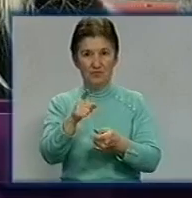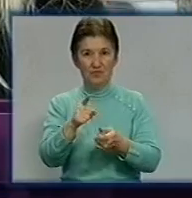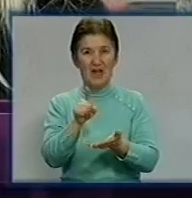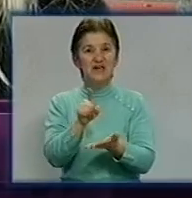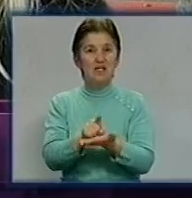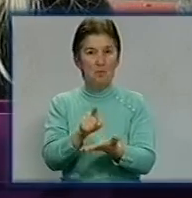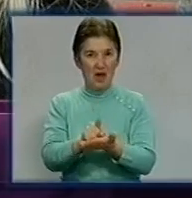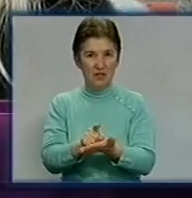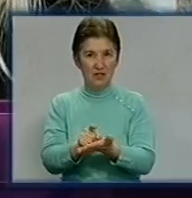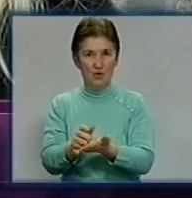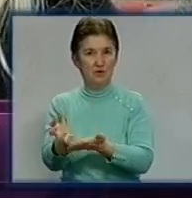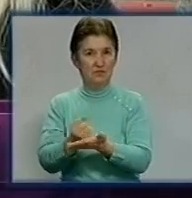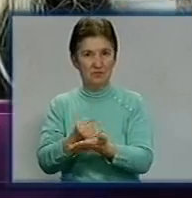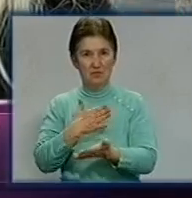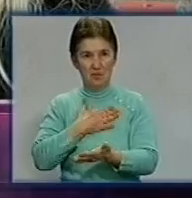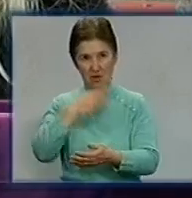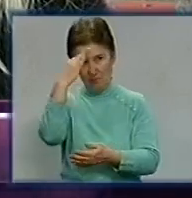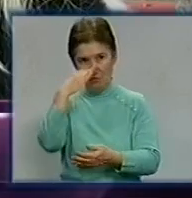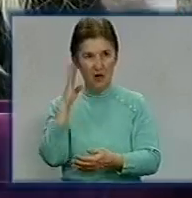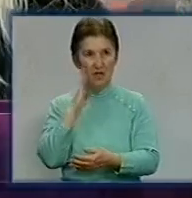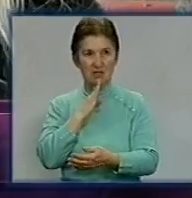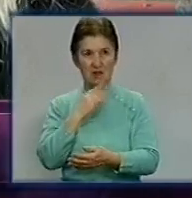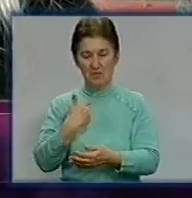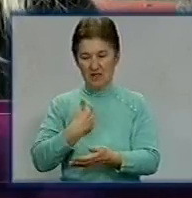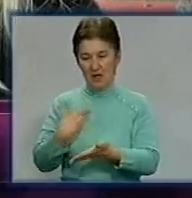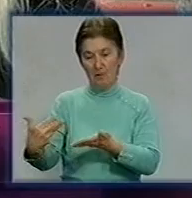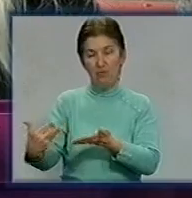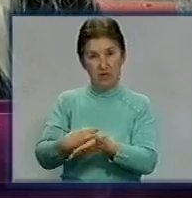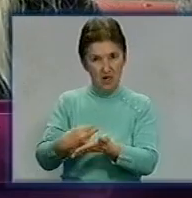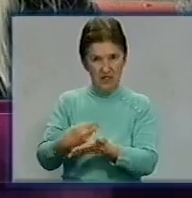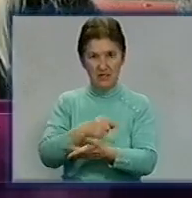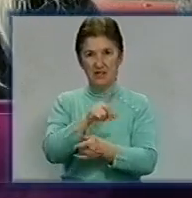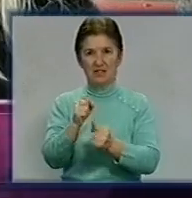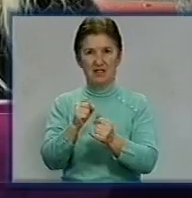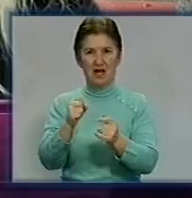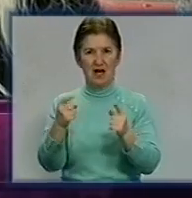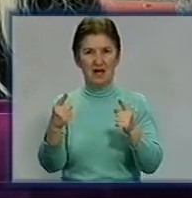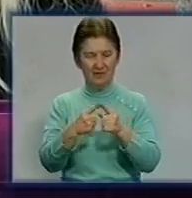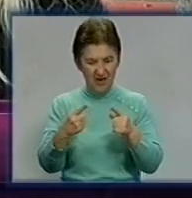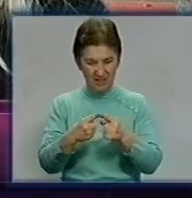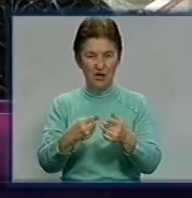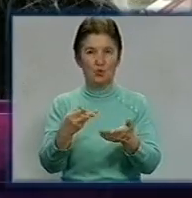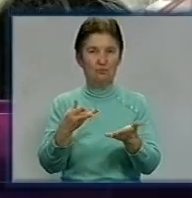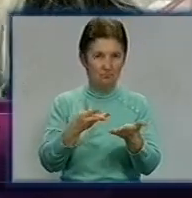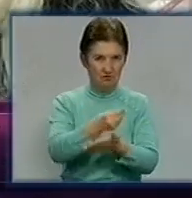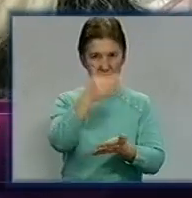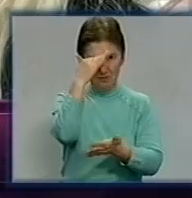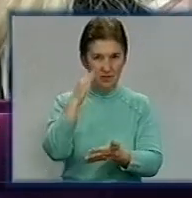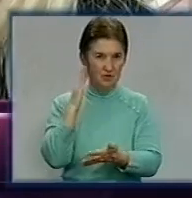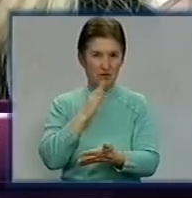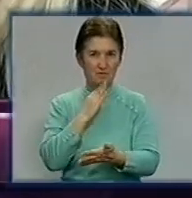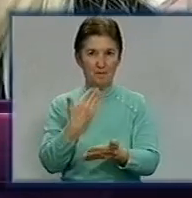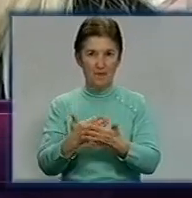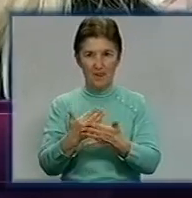не отримую. І за мене платять мої батьки. Тому і за житло платять батьки, і за навчання платять батьки. Місяць чоловіка